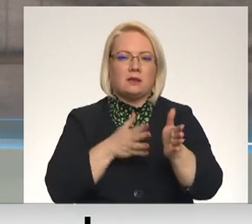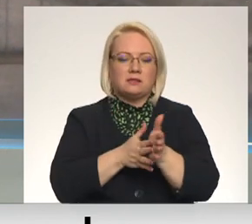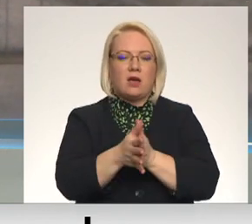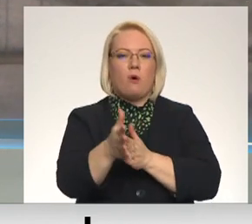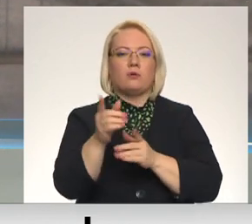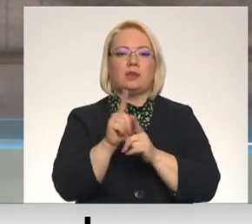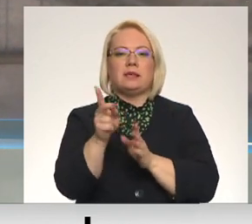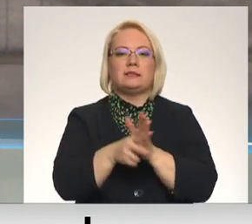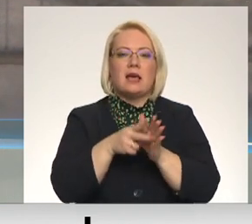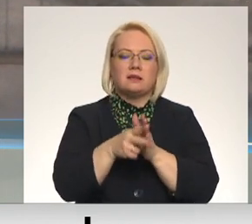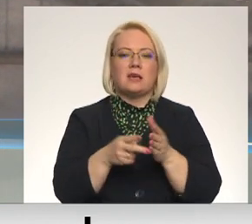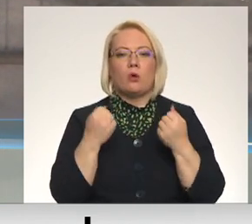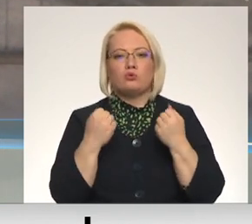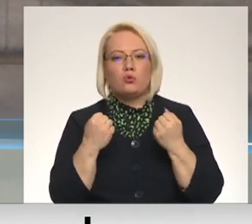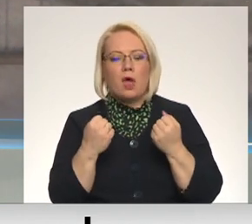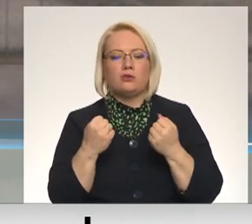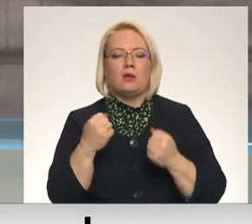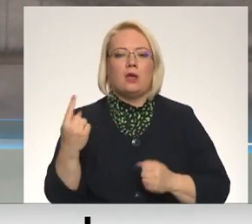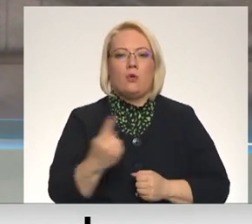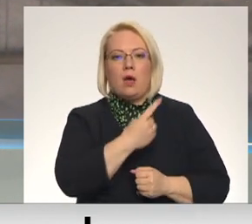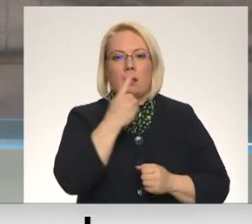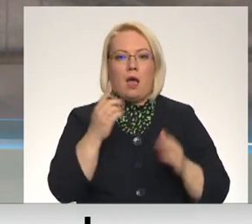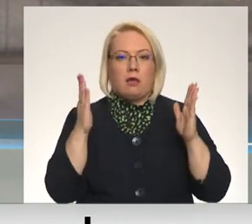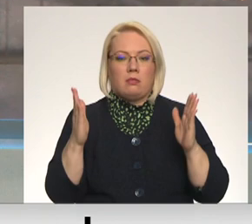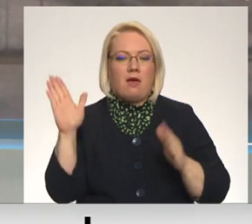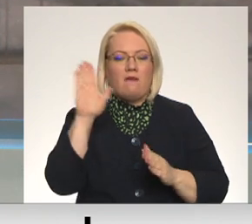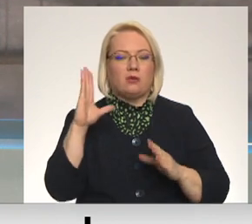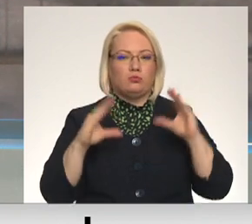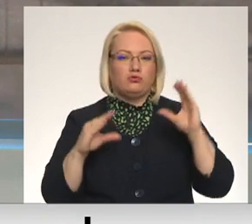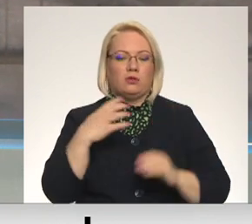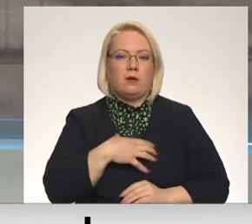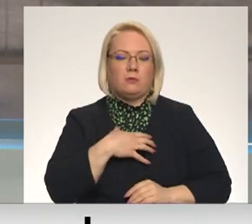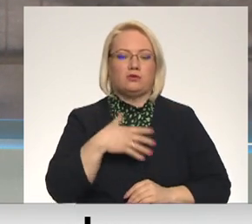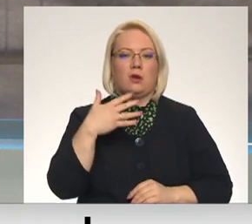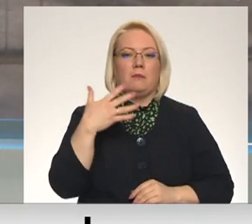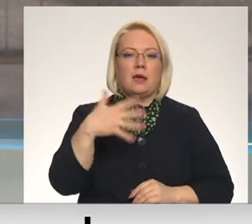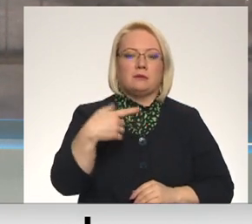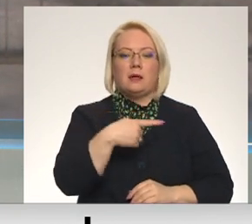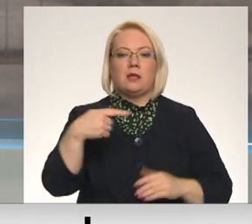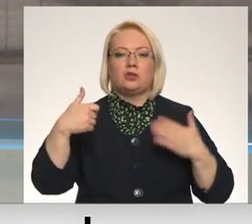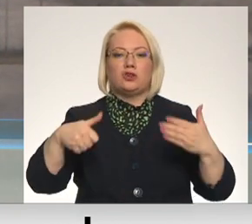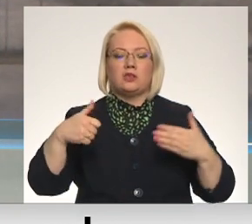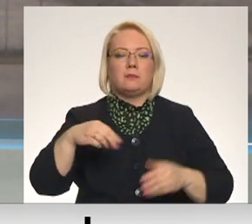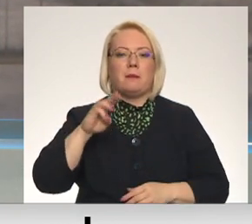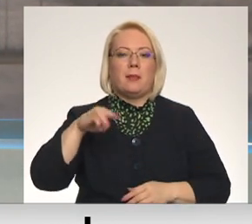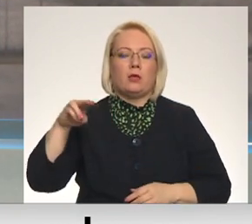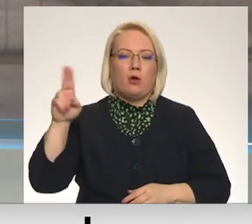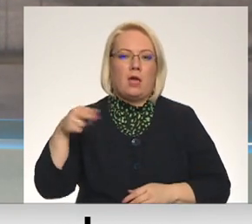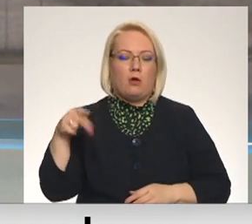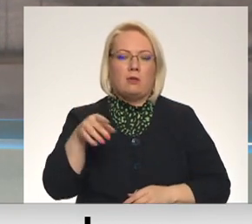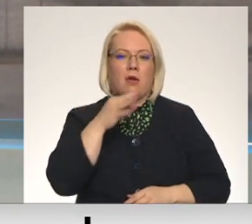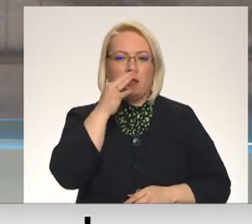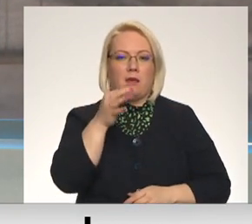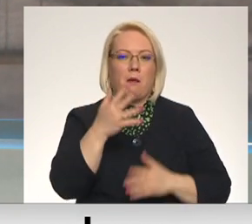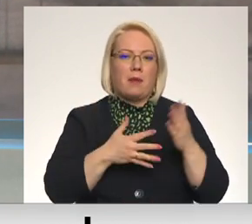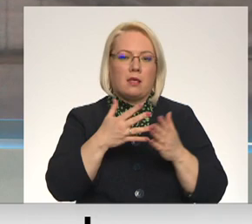infrastruktūras uzturēšanai no valsts budžeta gadā būs nepieciešami 50 līdz 60 miljonu eiro. Tā prēķinājas Latvijas dzelzceļš.